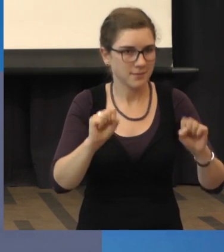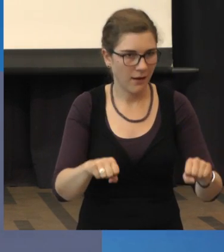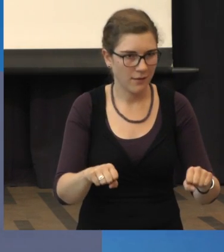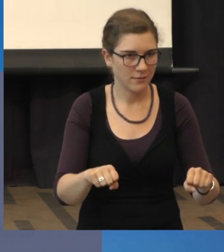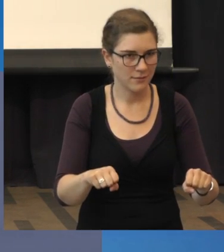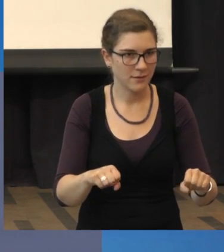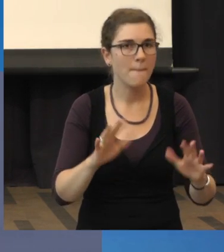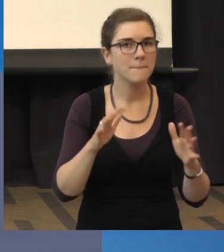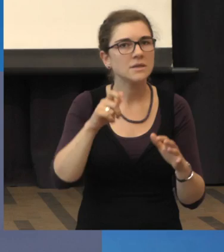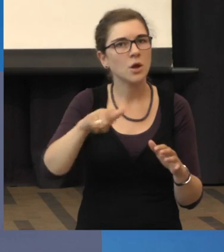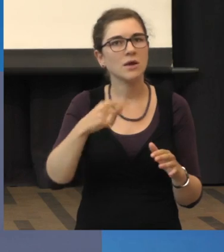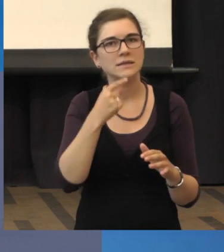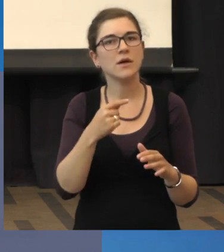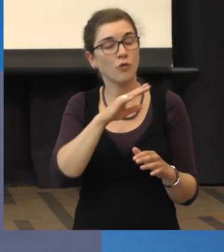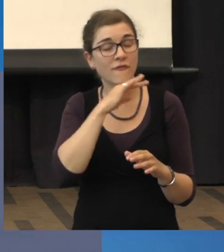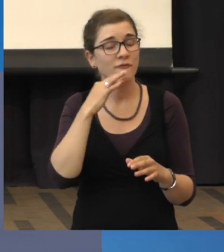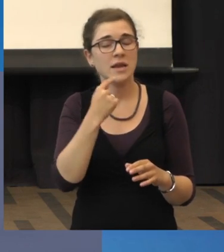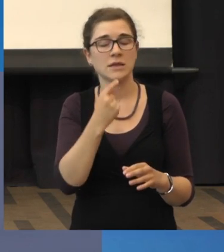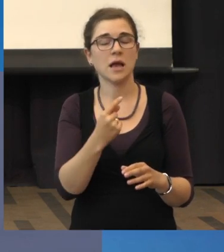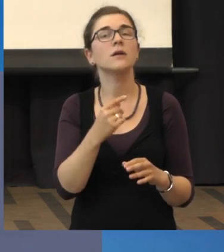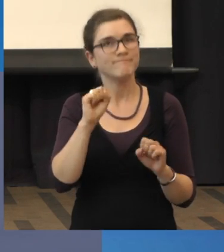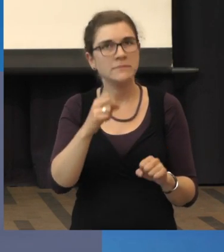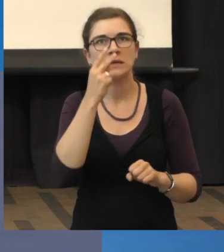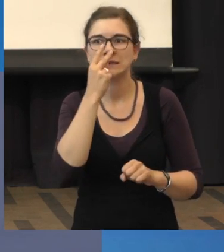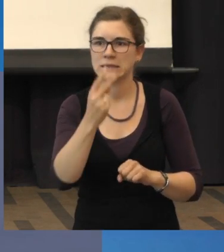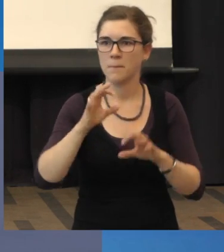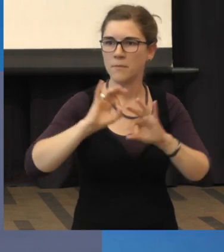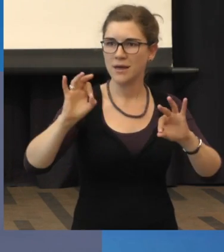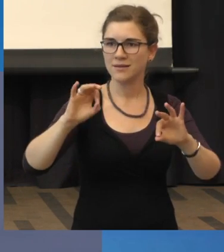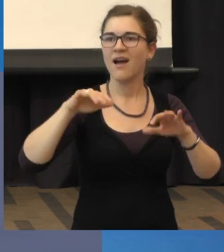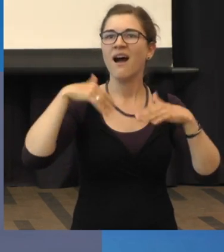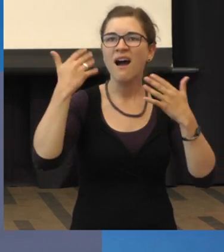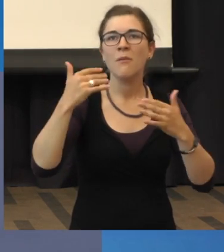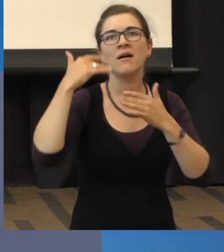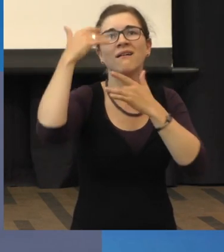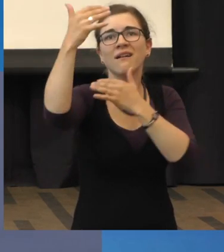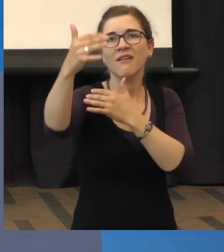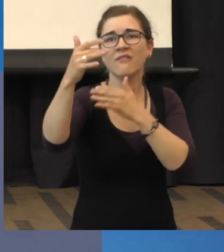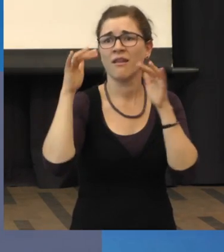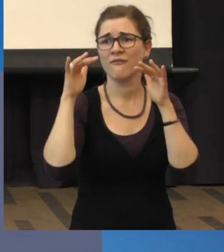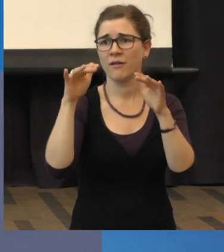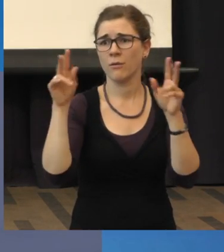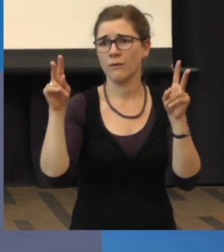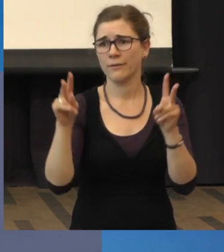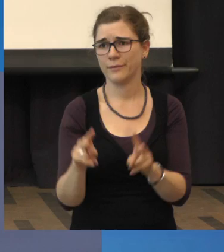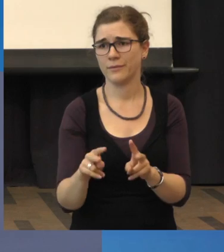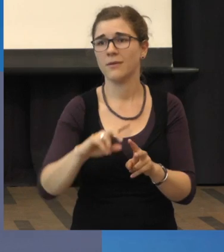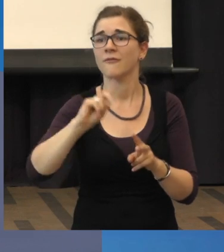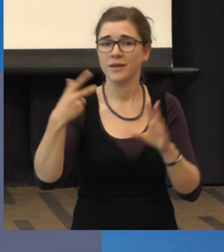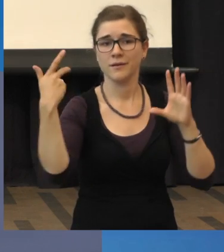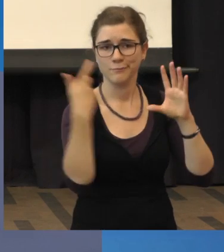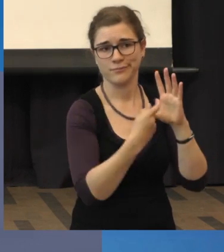auch, ich sehe besser. Die Krux ist eben, dass dann irgendwann die Wirkung nachlässt und dann muss man eigentlich wieder nachspritzen.